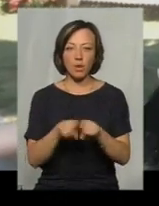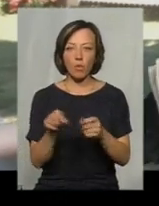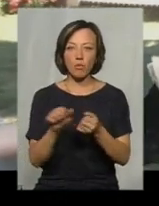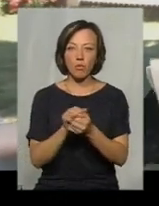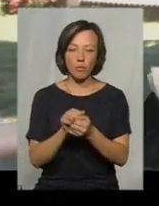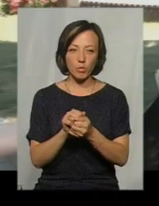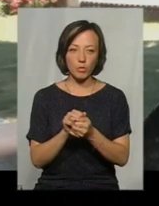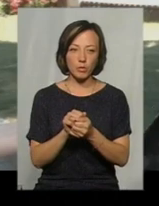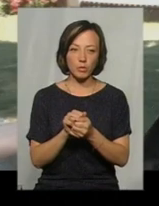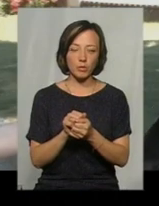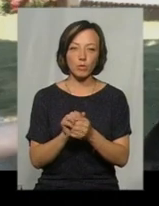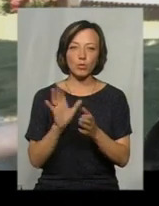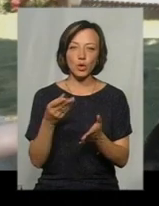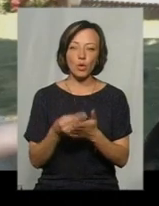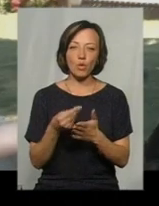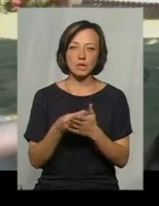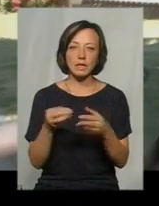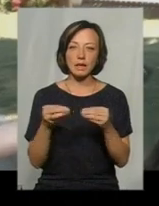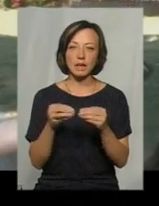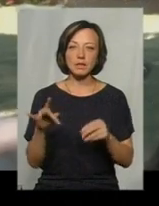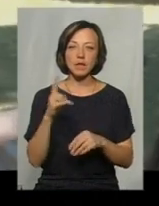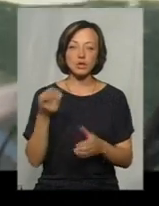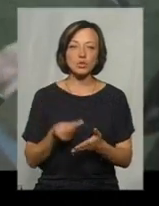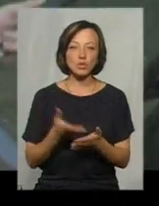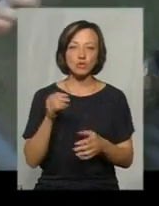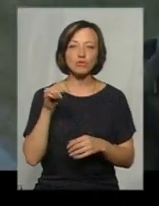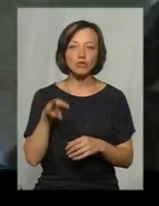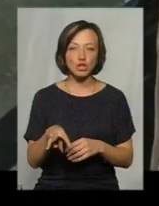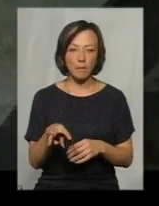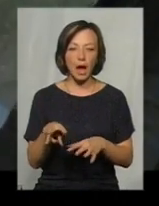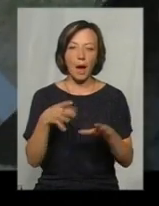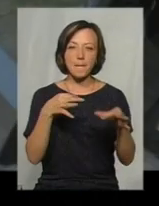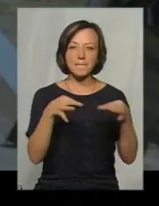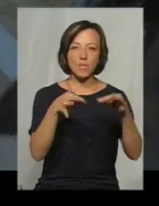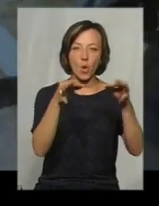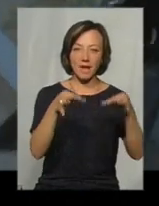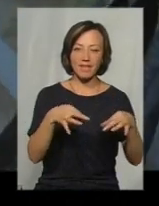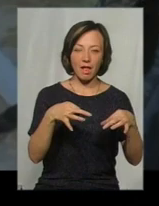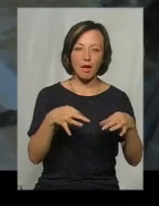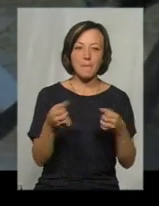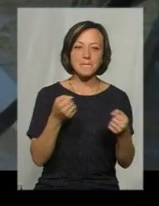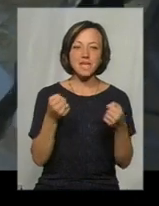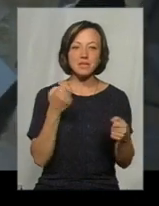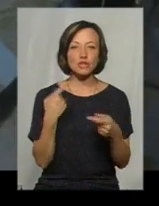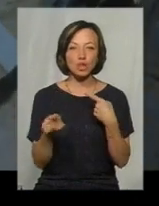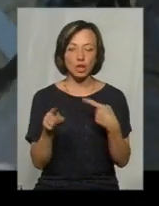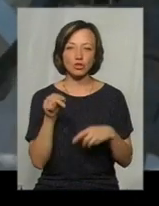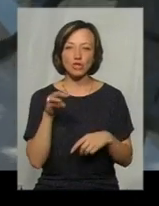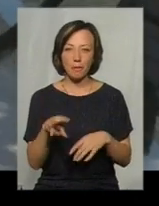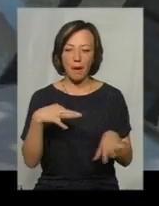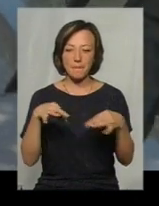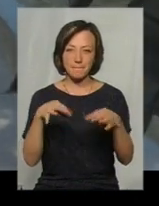Ось такий паперовий пакет буде коштувати в 10 разів дорожче, ніж поліетиленовий. При цьому міцність цього пакету зовсім інакша, ніж